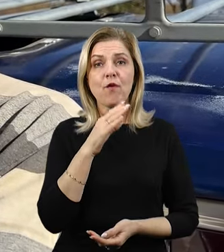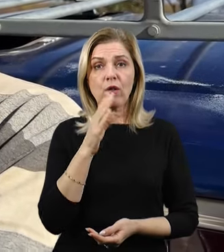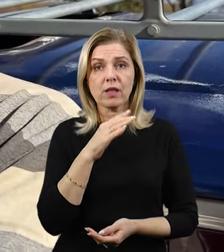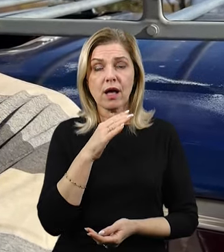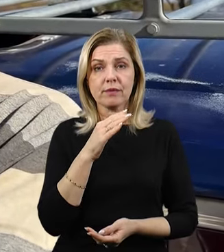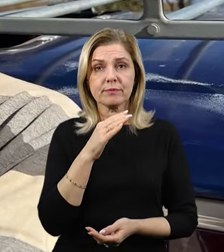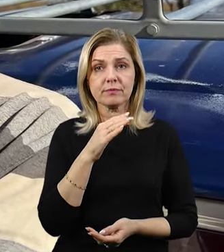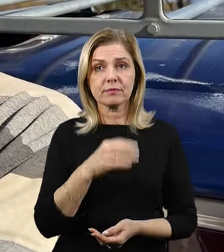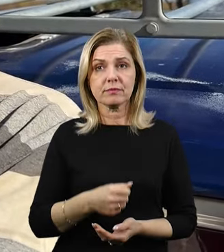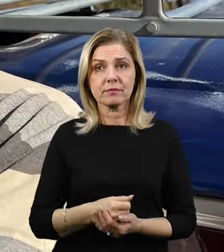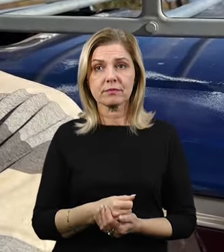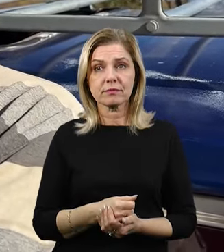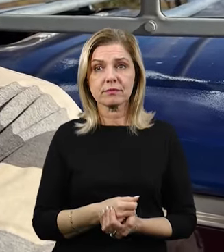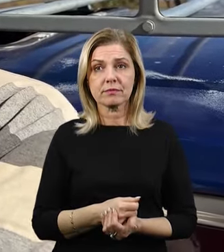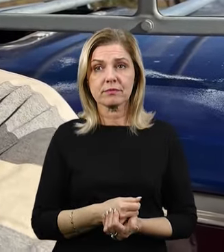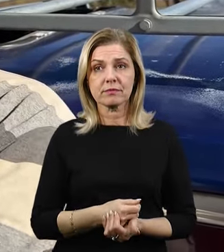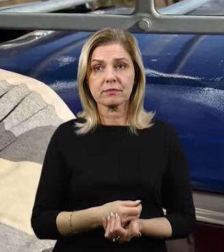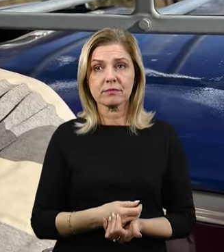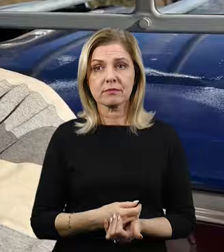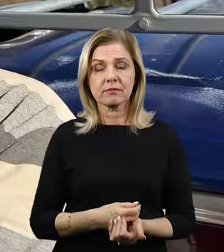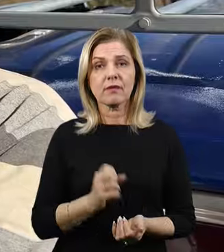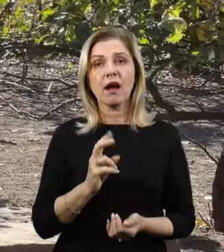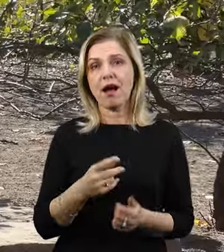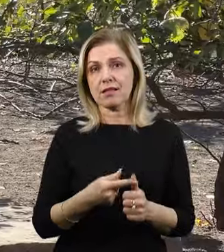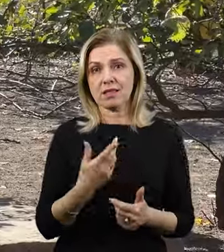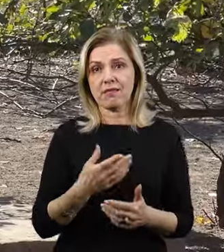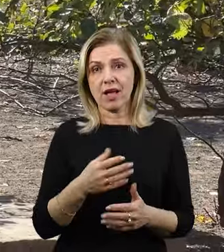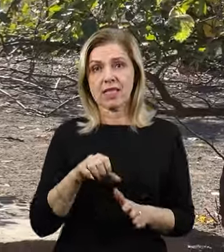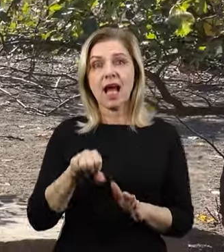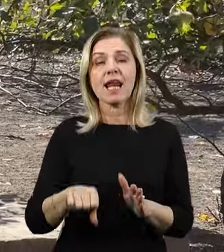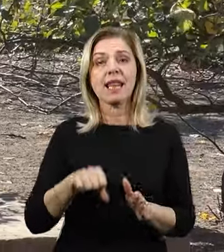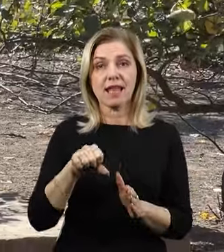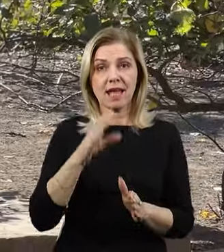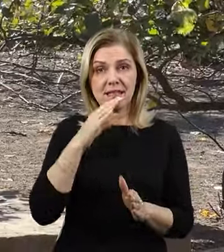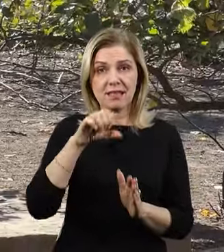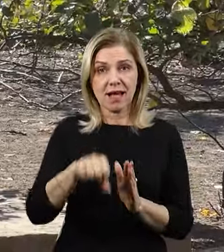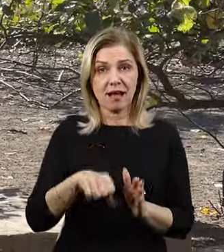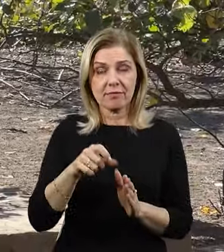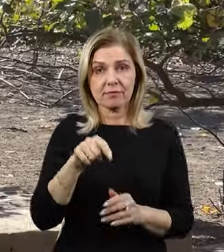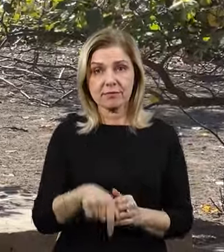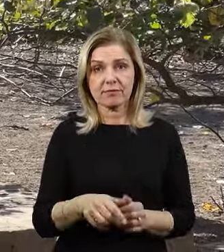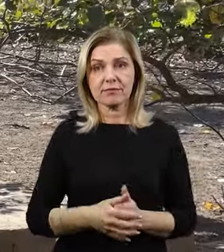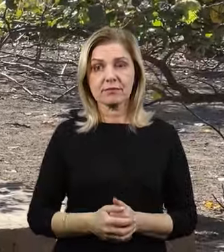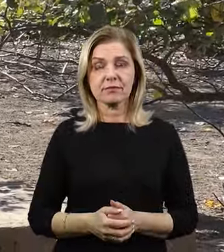з, як вона називається, криниці. У нас